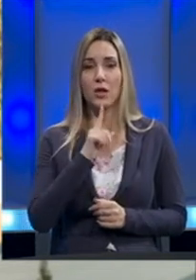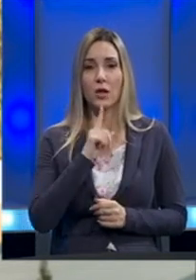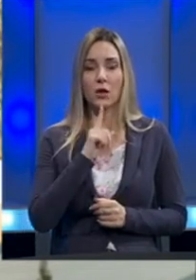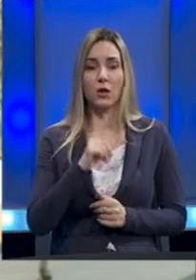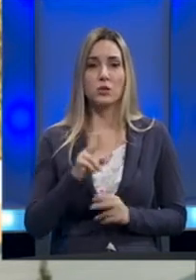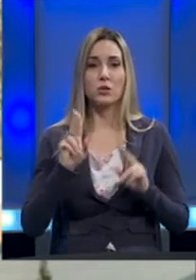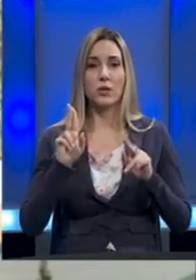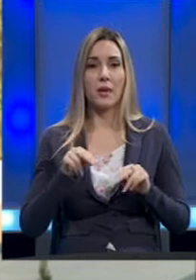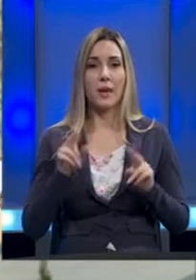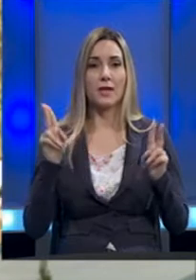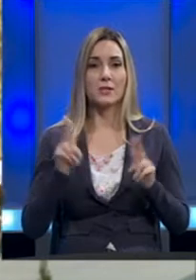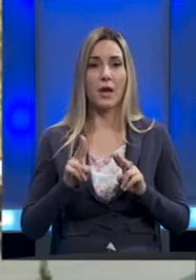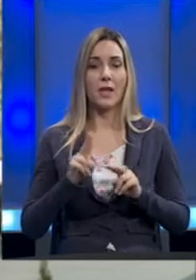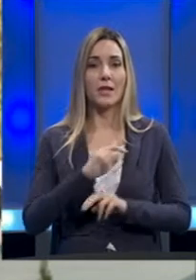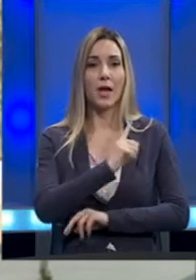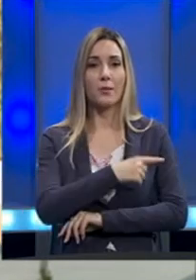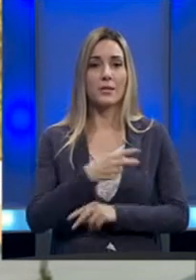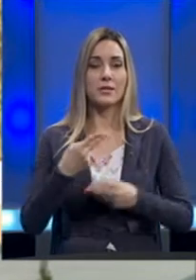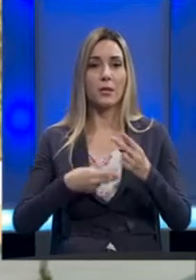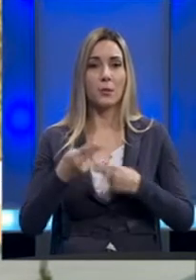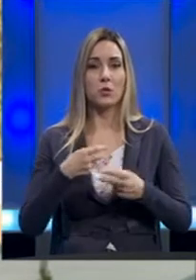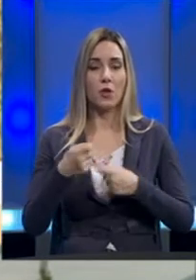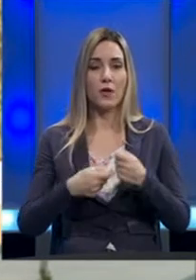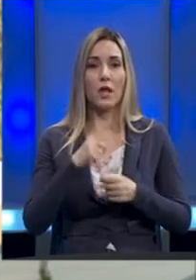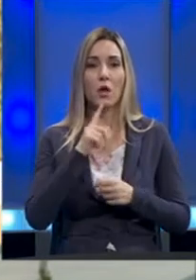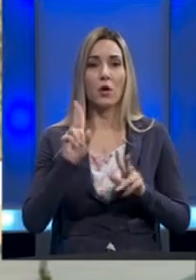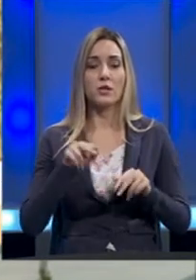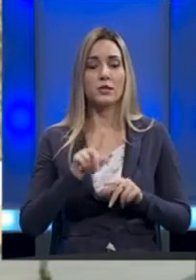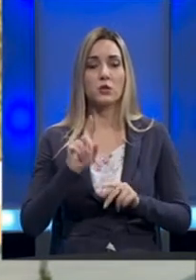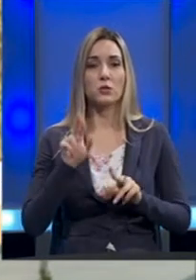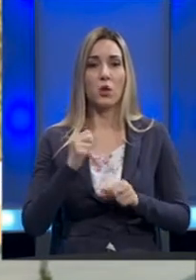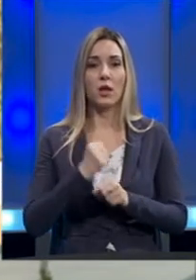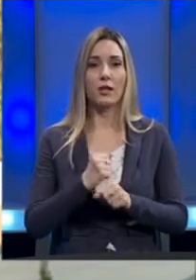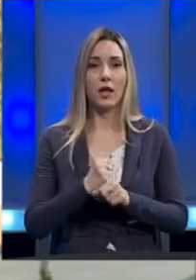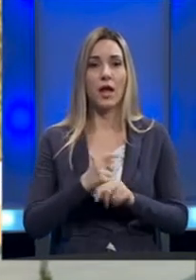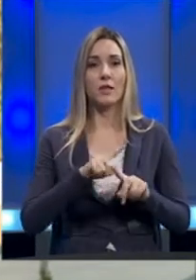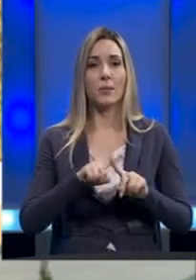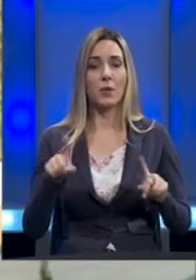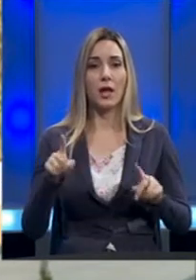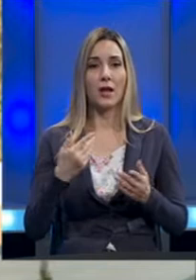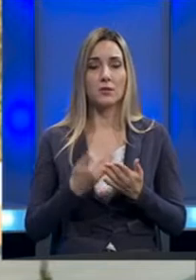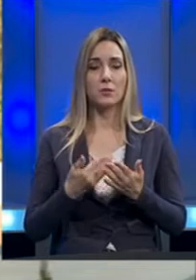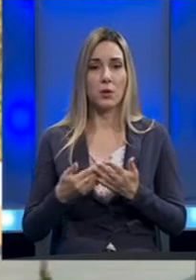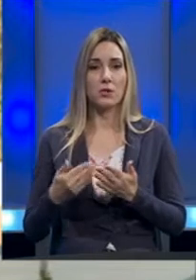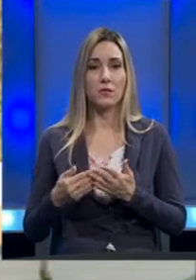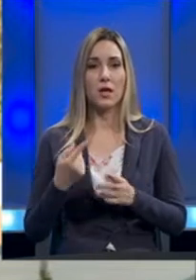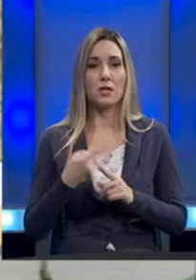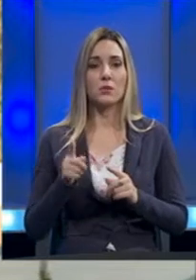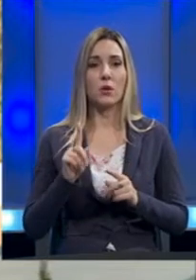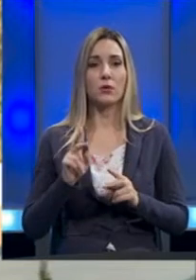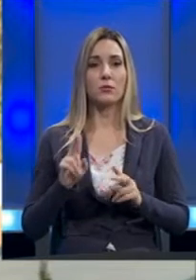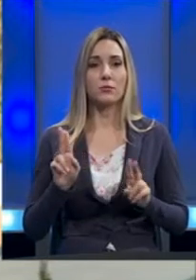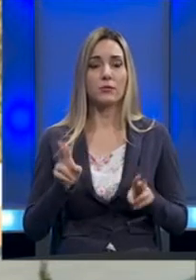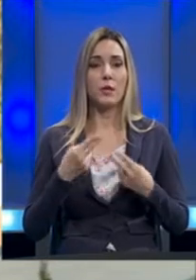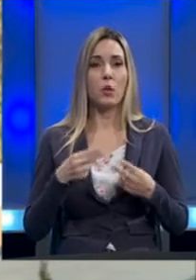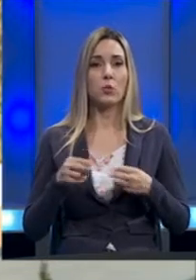su imali smanje kapacitet poslovanja, koji nisu mogli da radi po raznim osnovama, da li zbog nemogućnosti nabavke